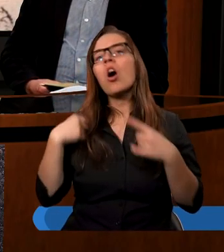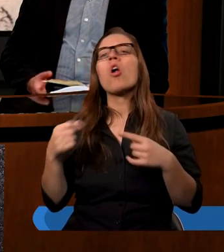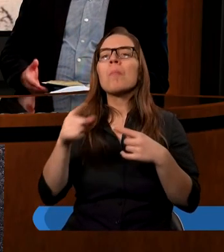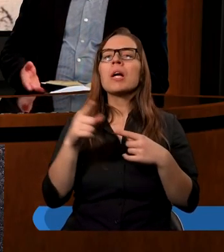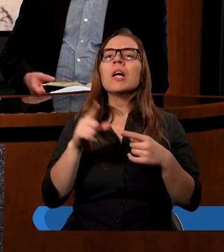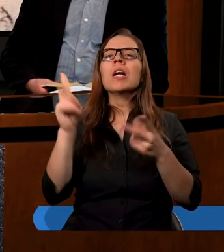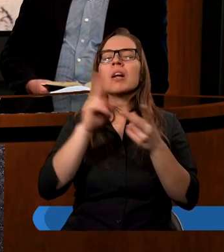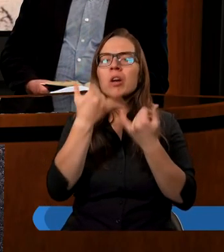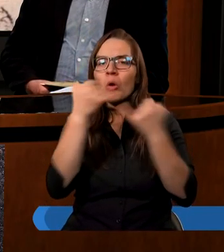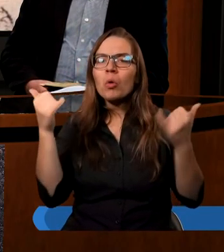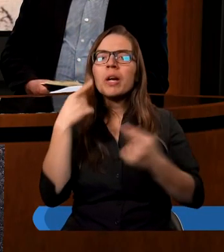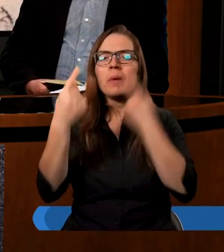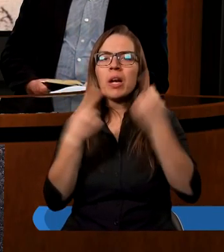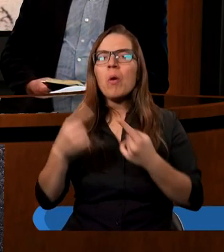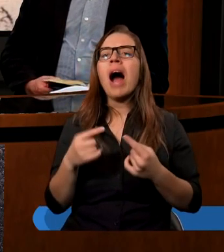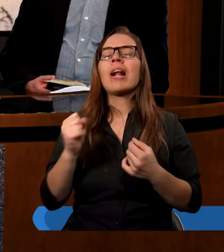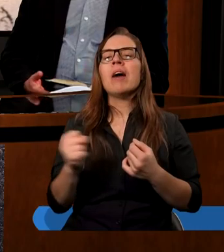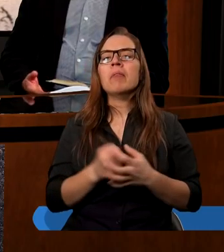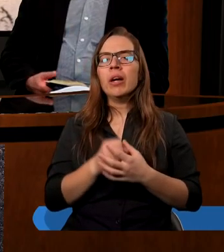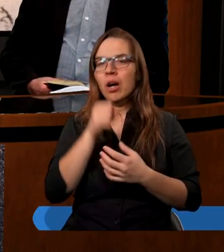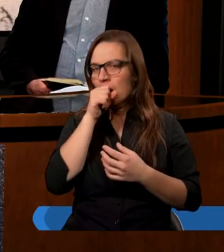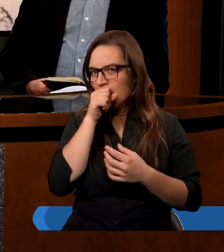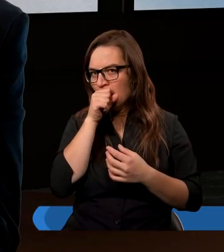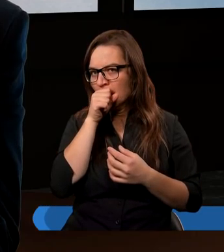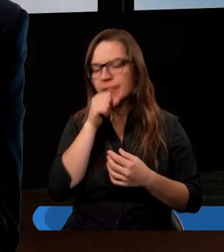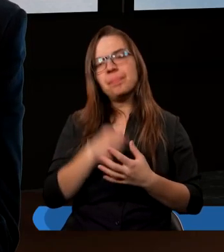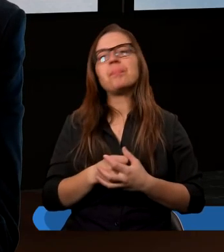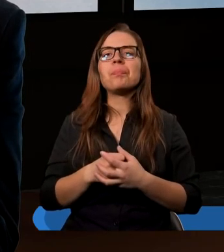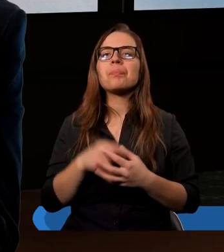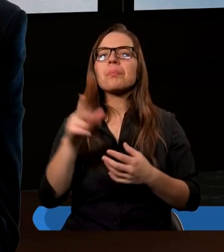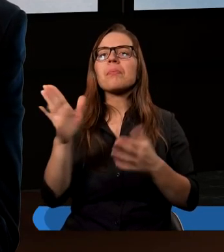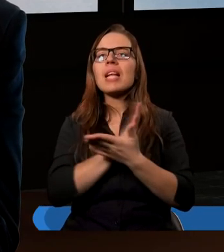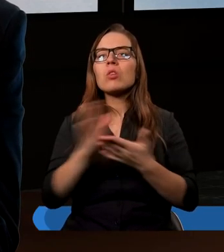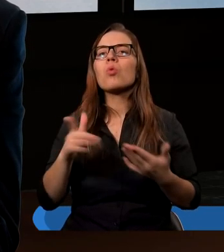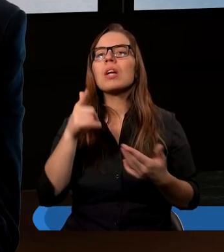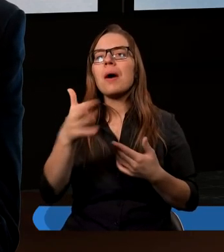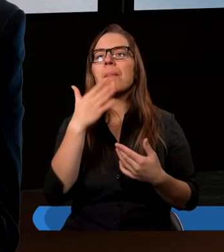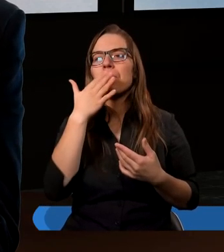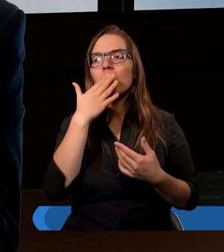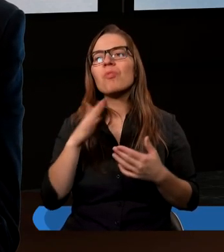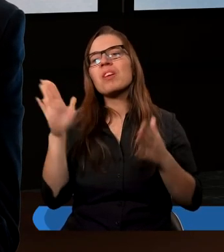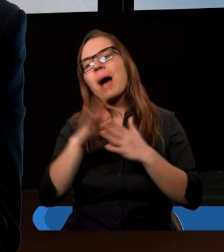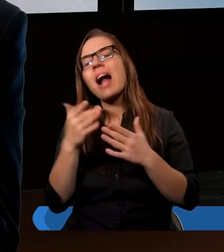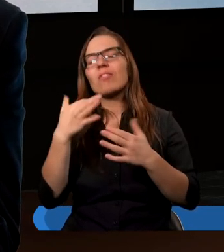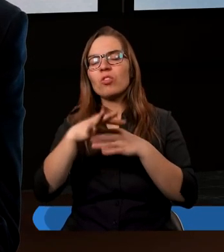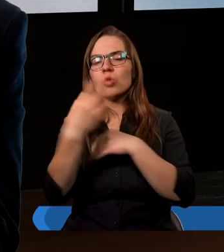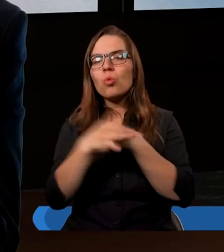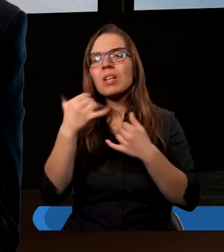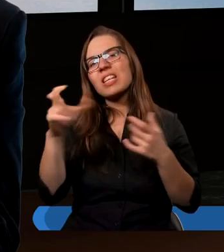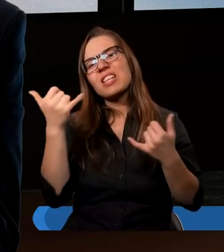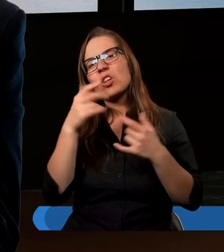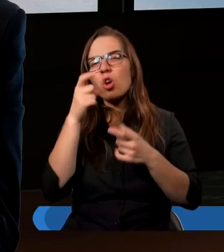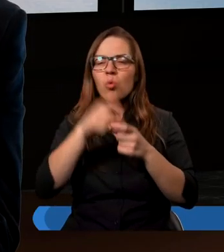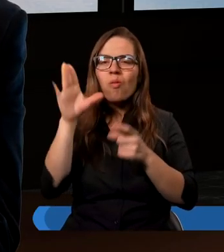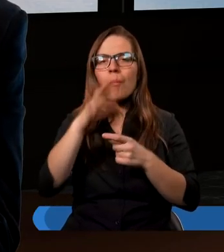wiary. Spotkałem się kilkakrotnie, kiedy niektórzy katechumeni wręcz, czyli już studiujący Słowo